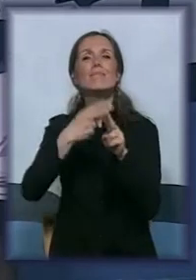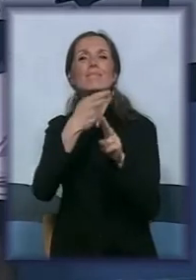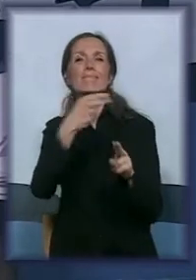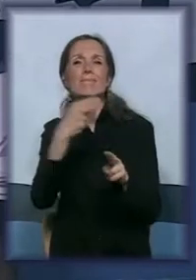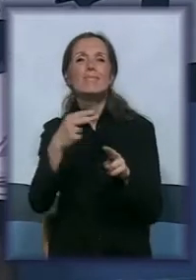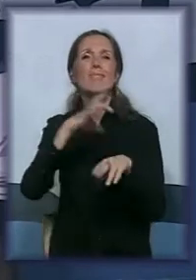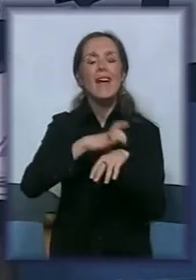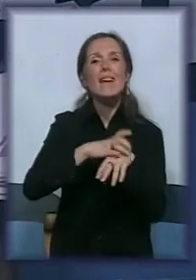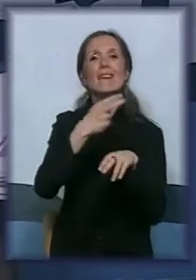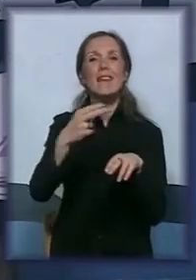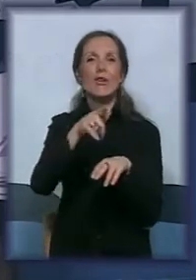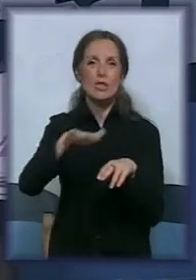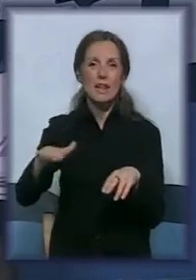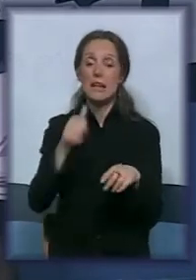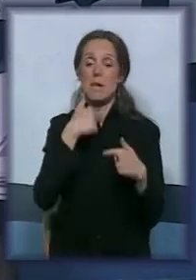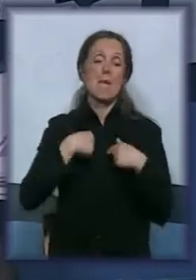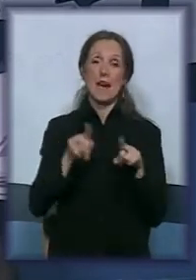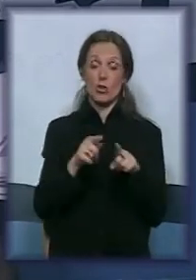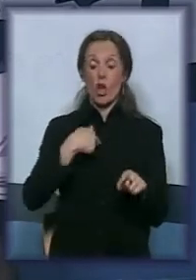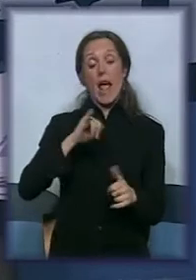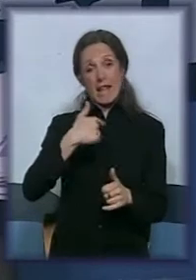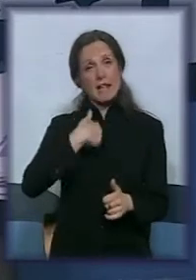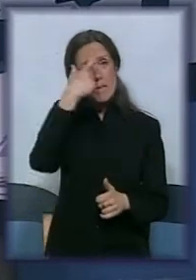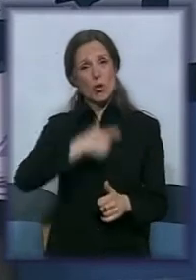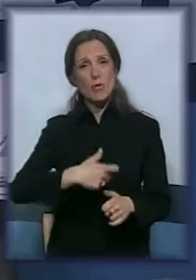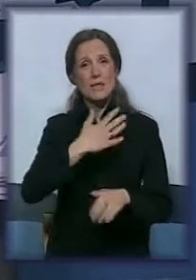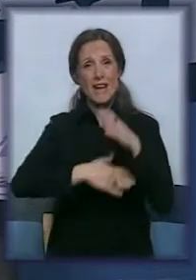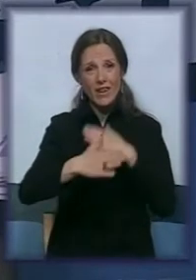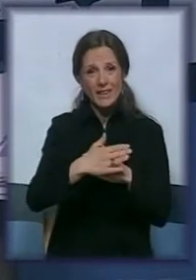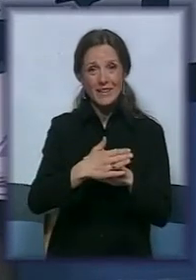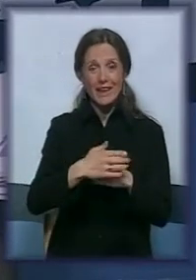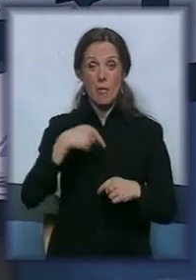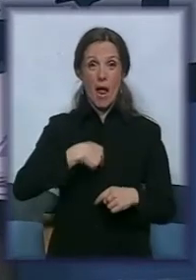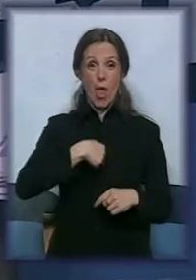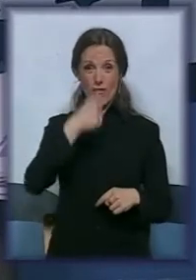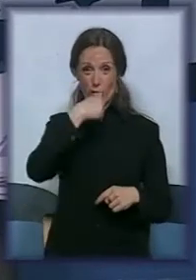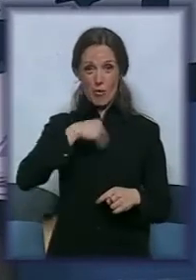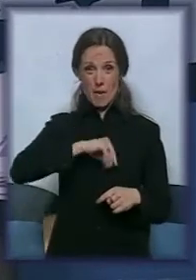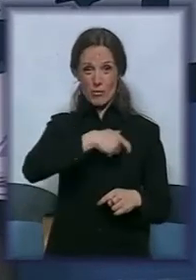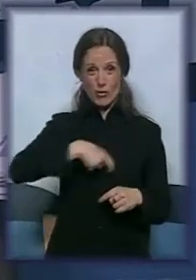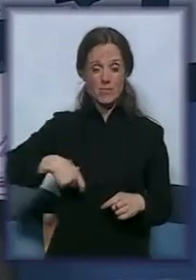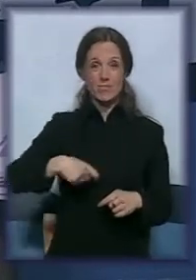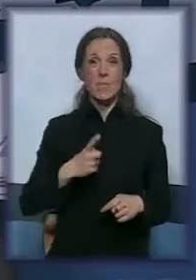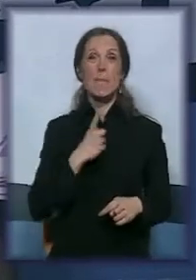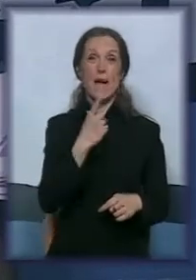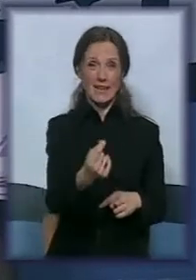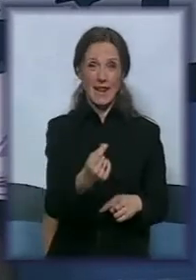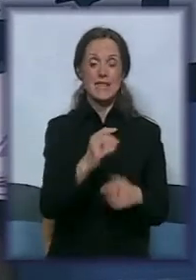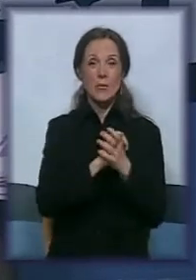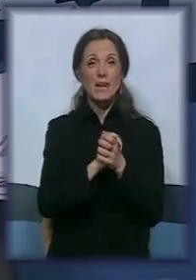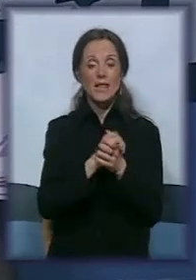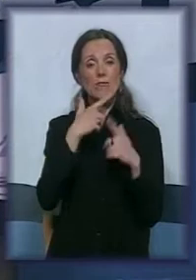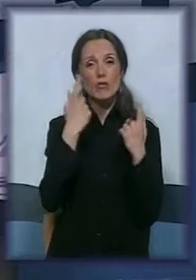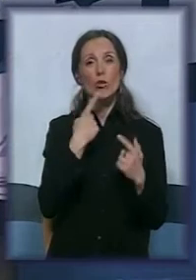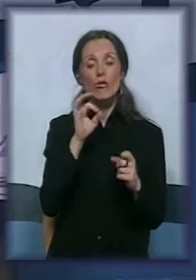isto da, mislim, mada ja i ja sam sama osoba sa invaliditetom, ali baš ovaj slogan, partnerstvo, jasno govorio o tome.